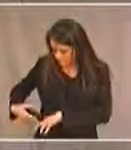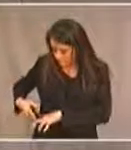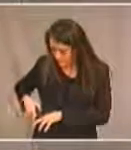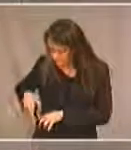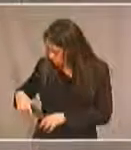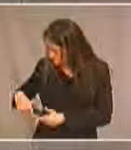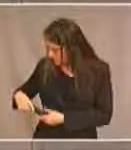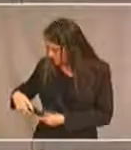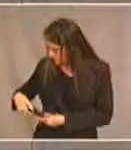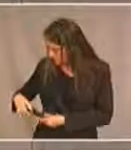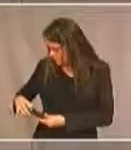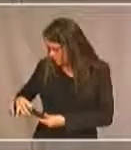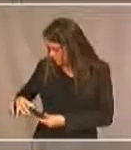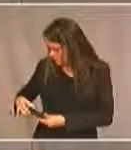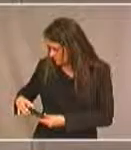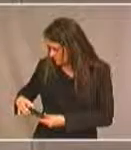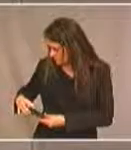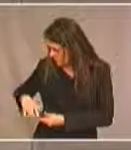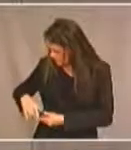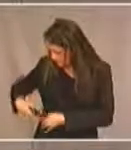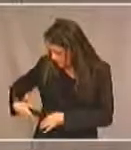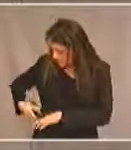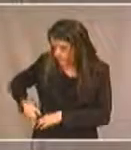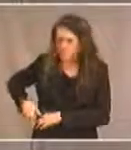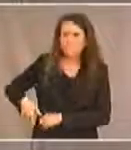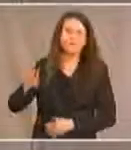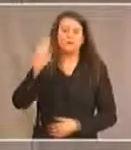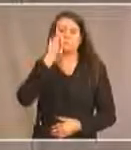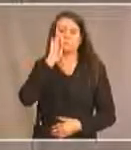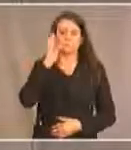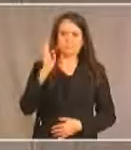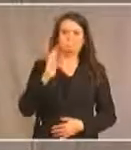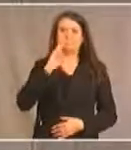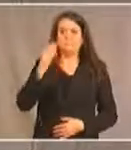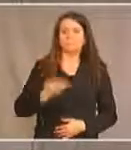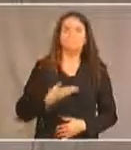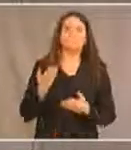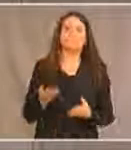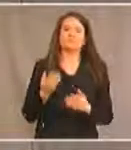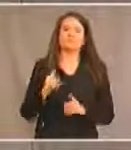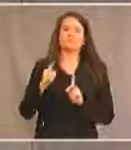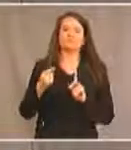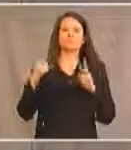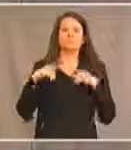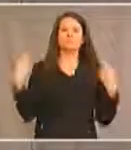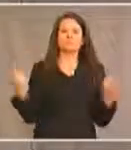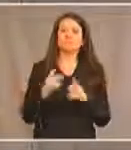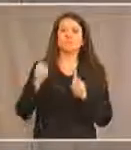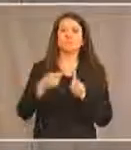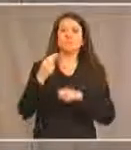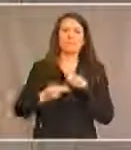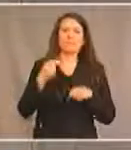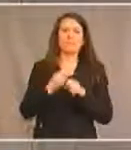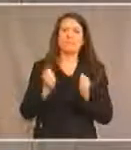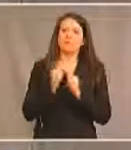je suis heureuse de vous accueillir à notre engagement des Premières Nations sur l'accessibilité du gouvernement fédéral,